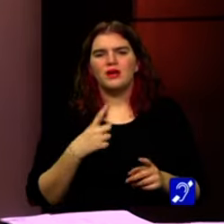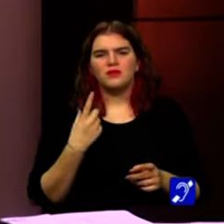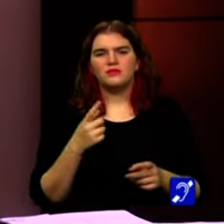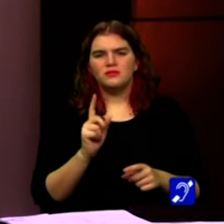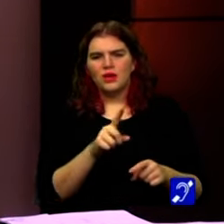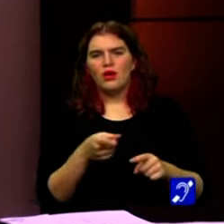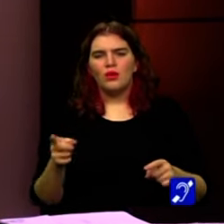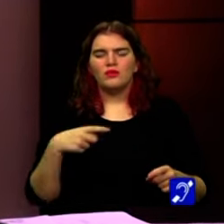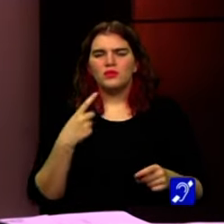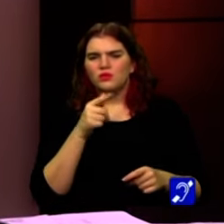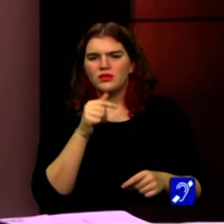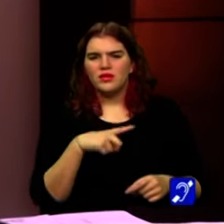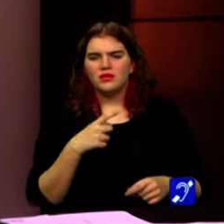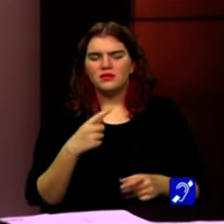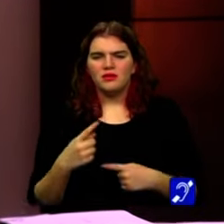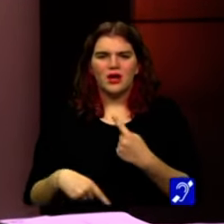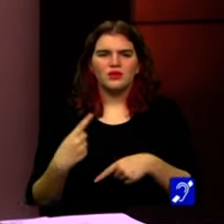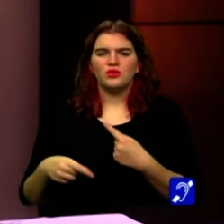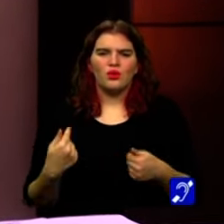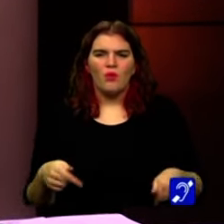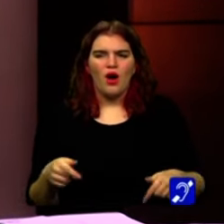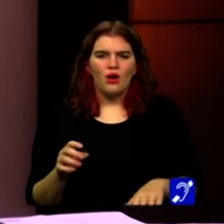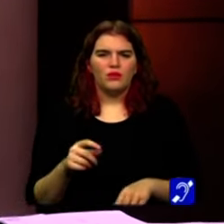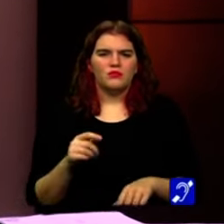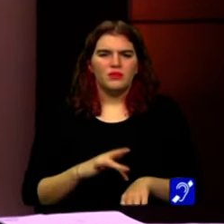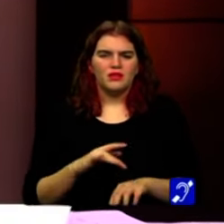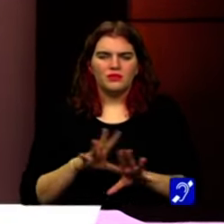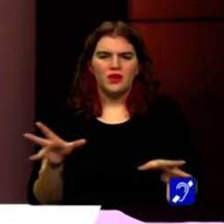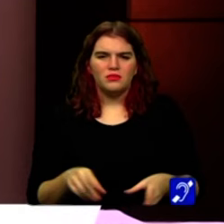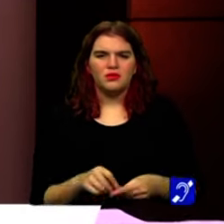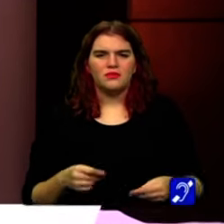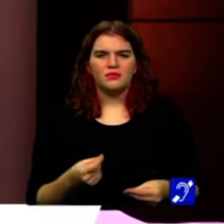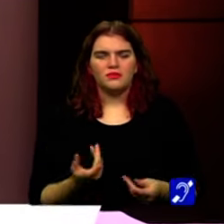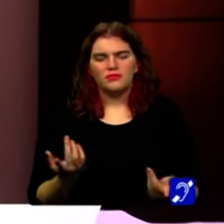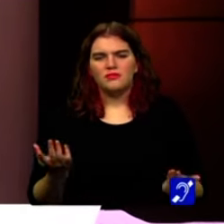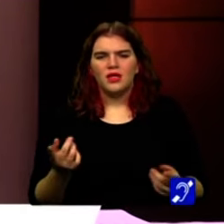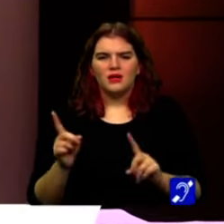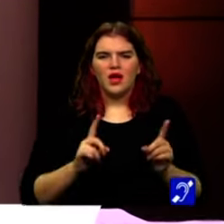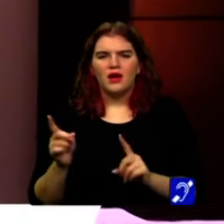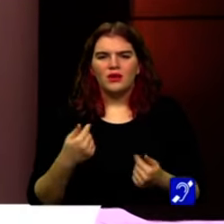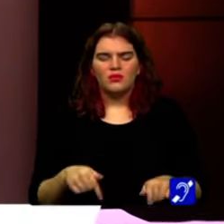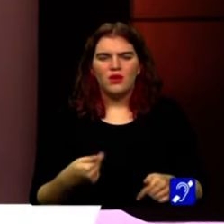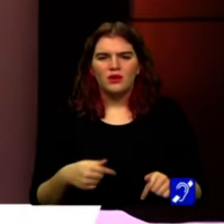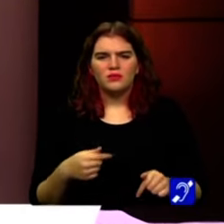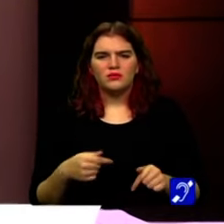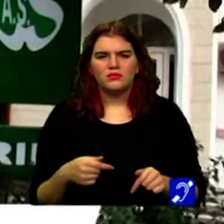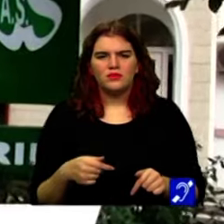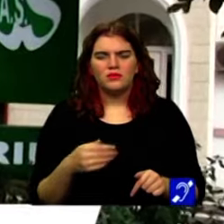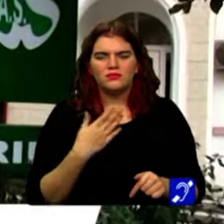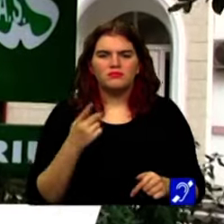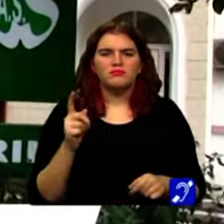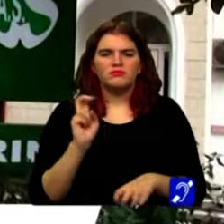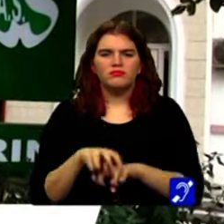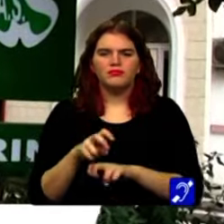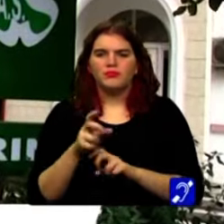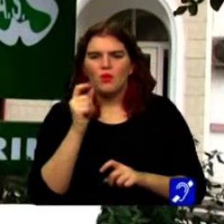câteva localități care tradițional nu au medici de familie. Din păcate, nici nu sunt foarte solicitate